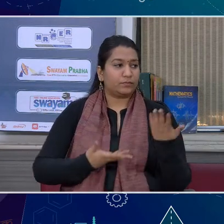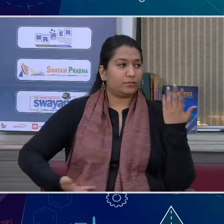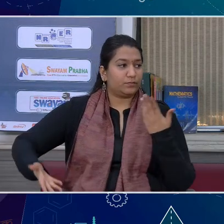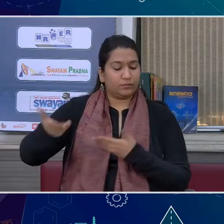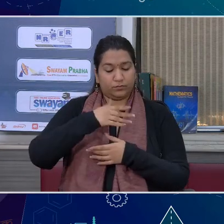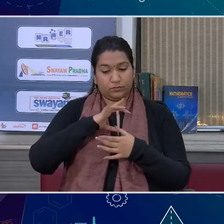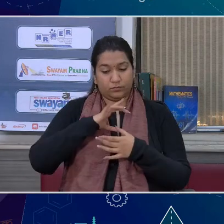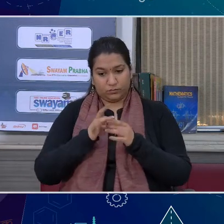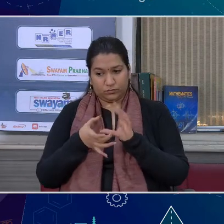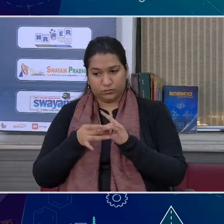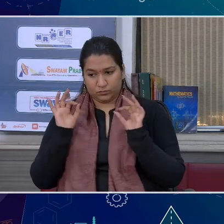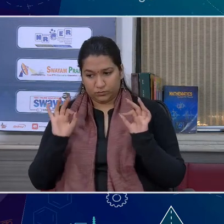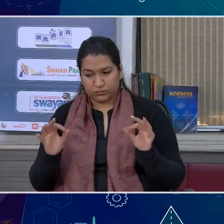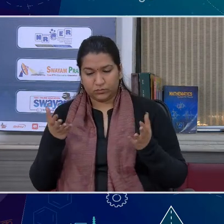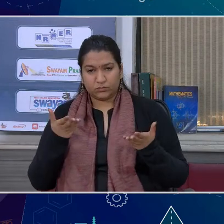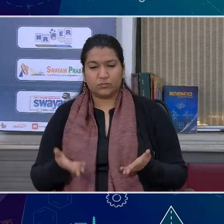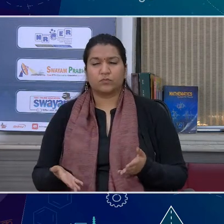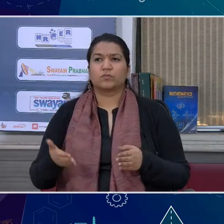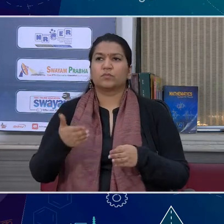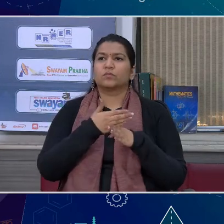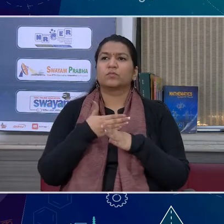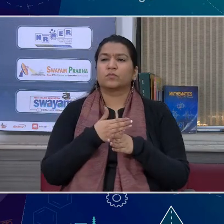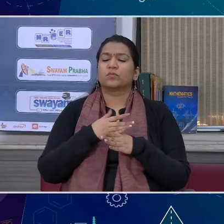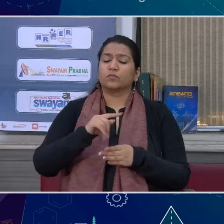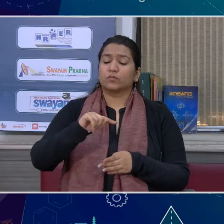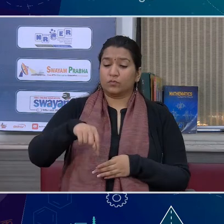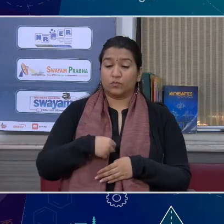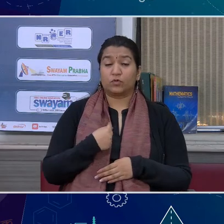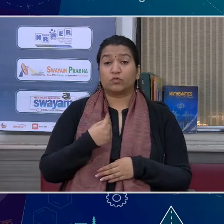सभी सदस होते हैं यहां पूर्णता का भाव भी है अपनी